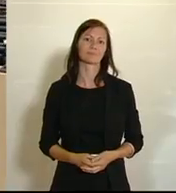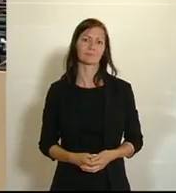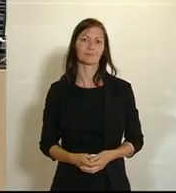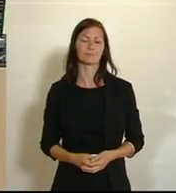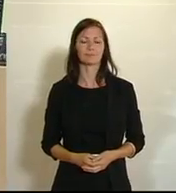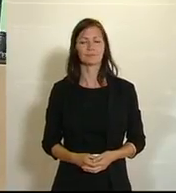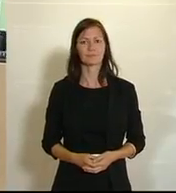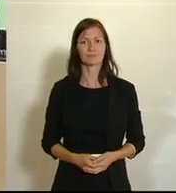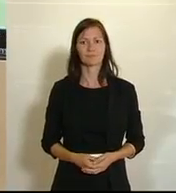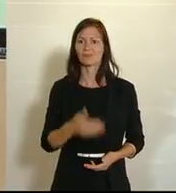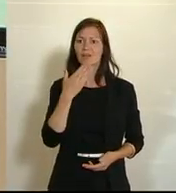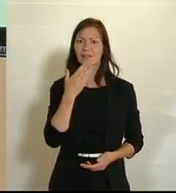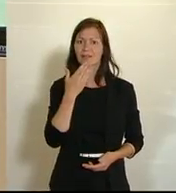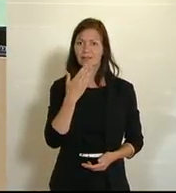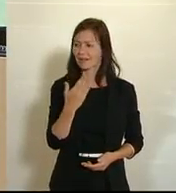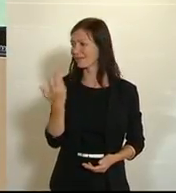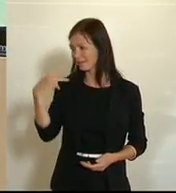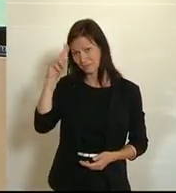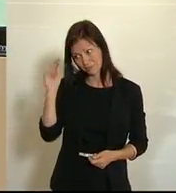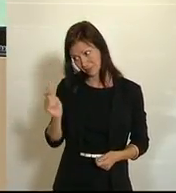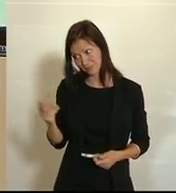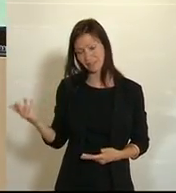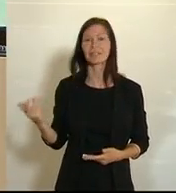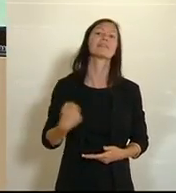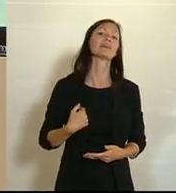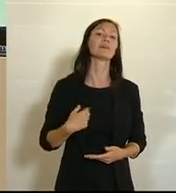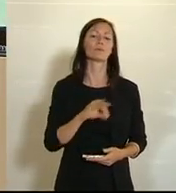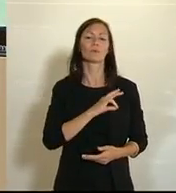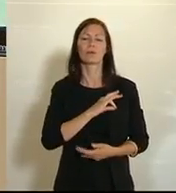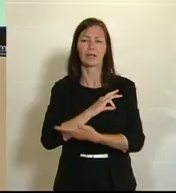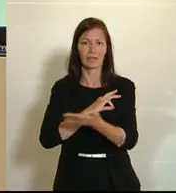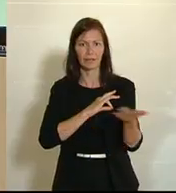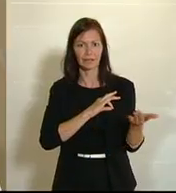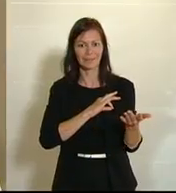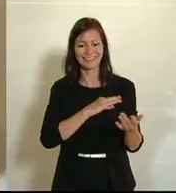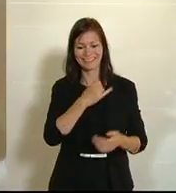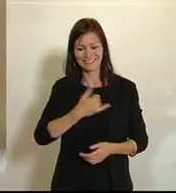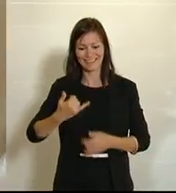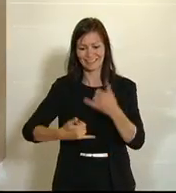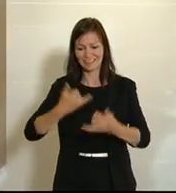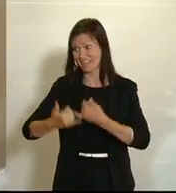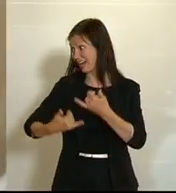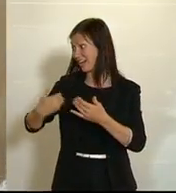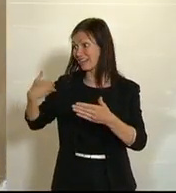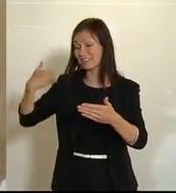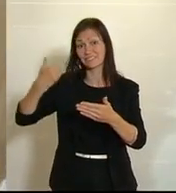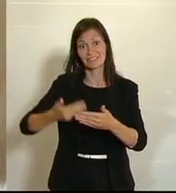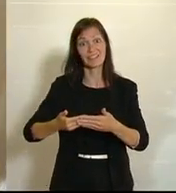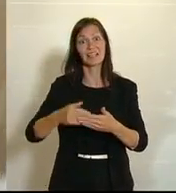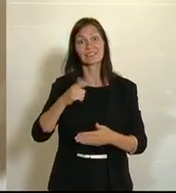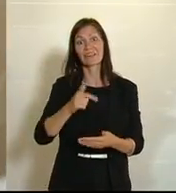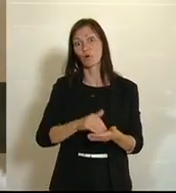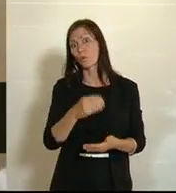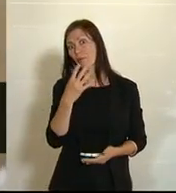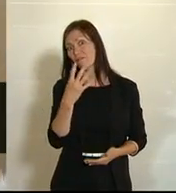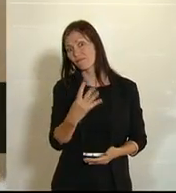Petra Wimmer von der SPÖ ist am Wort. Werte Kolleginnen und Kollegen, jährlich werden mehr als 2,4 Millionen Menschen